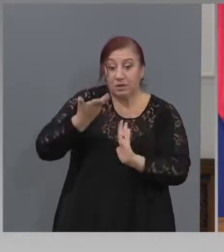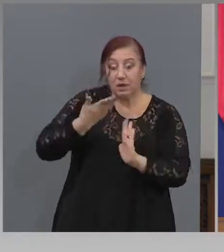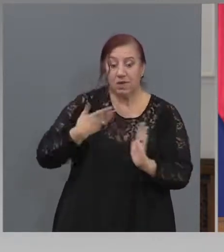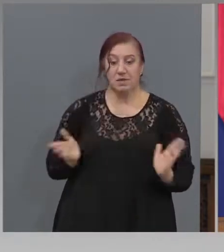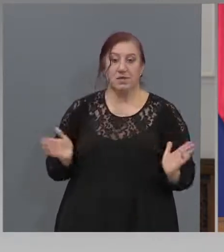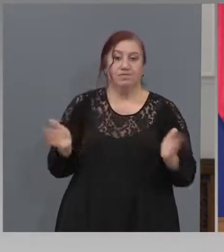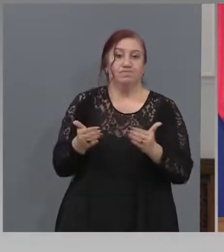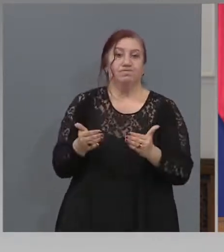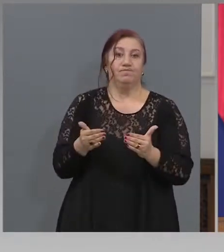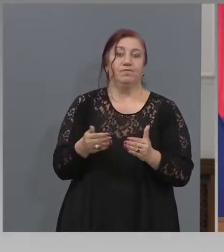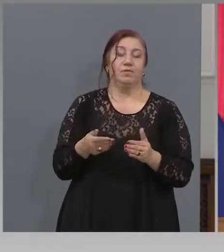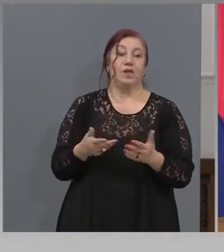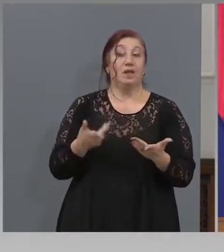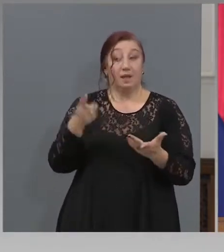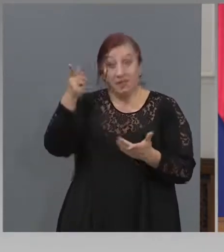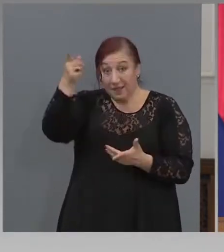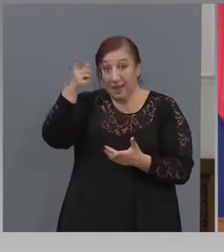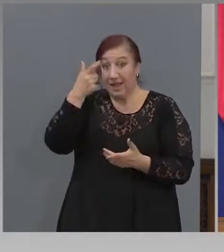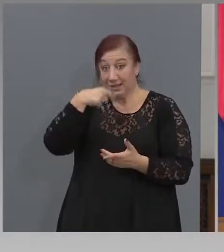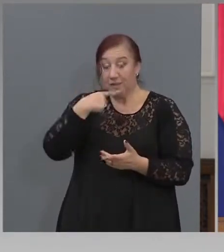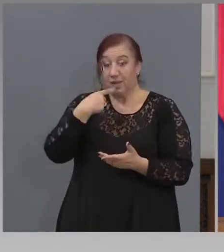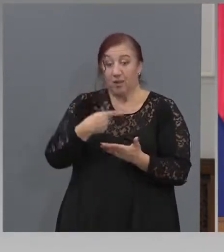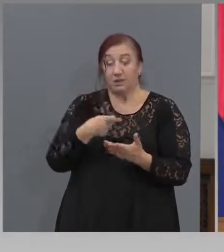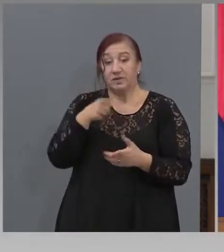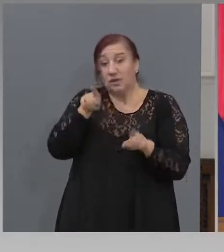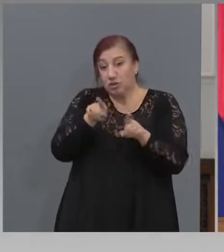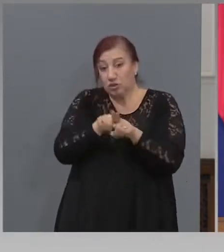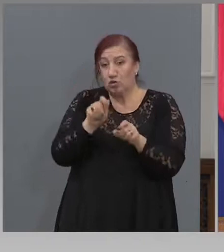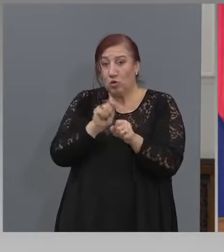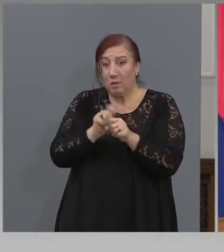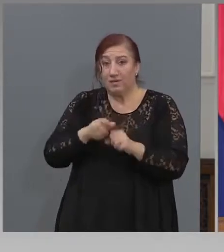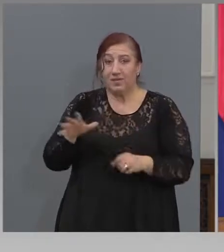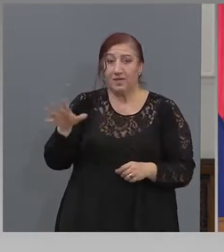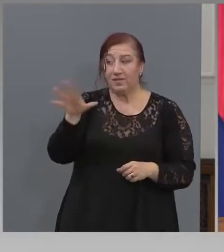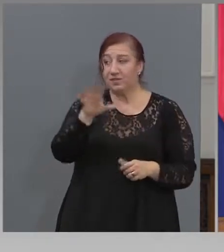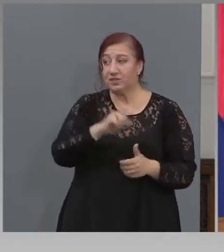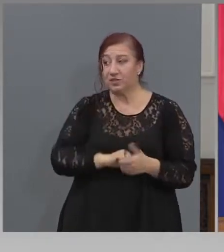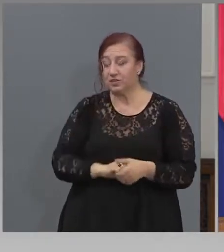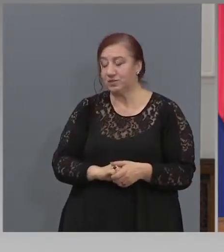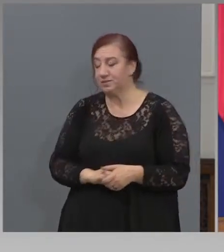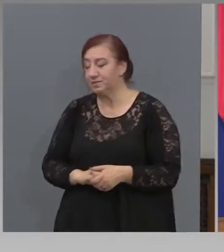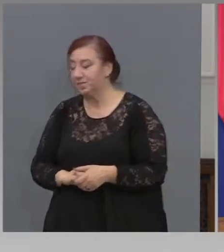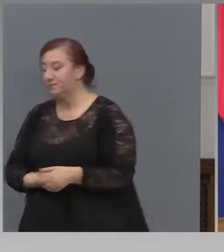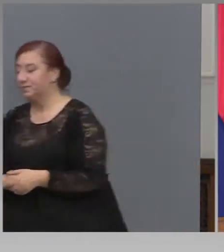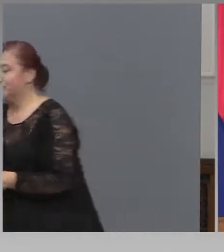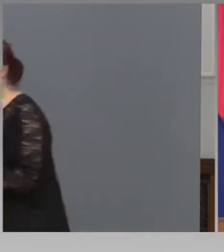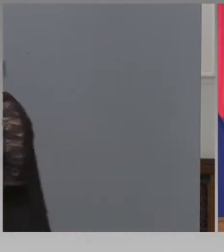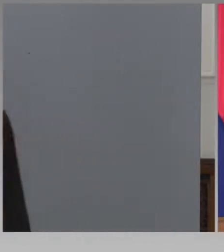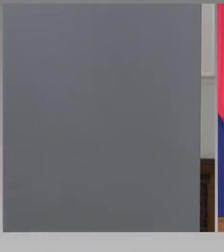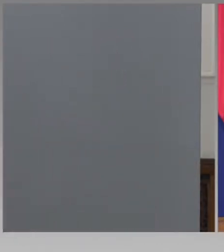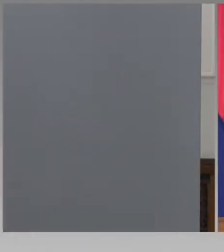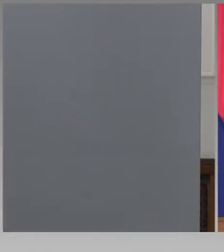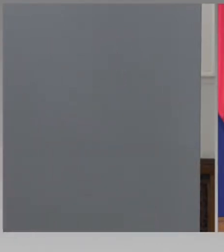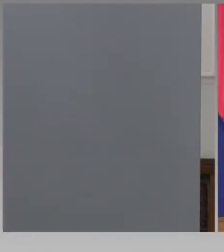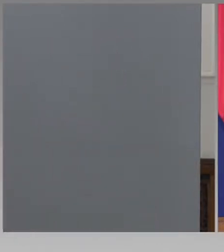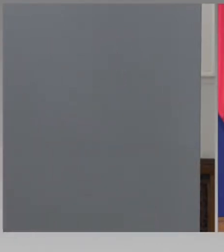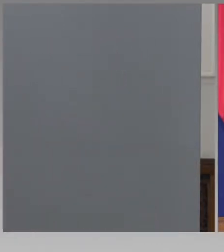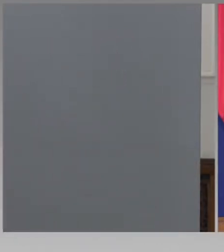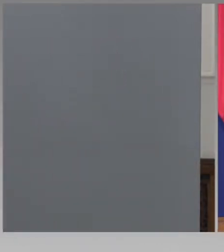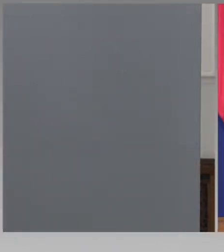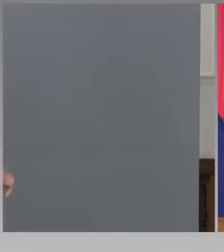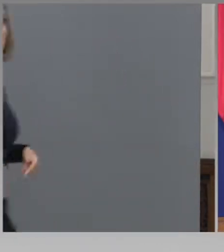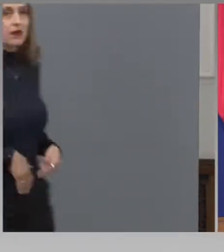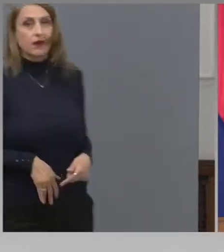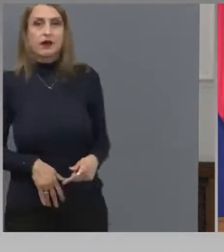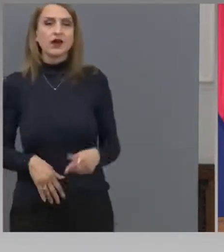Те го казвам. Това го прават всички. Може да довършя само да ви попитам, ще ревизирате ли данъчните закони